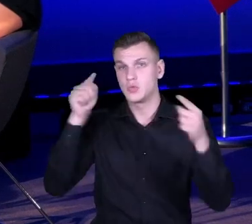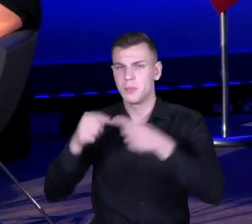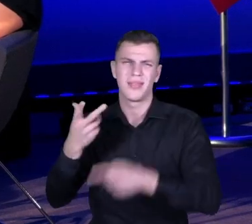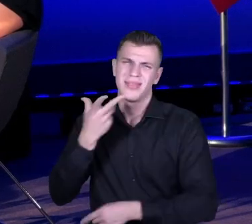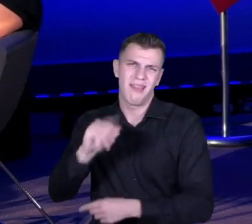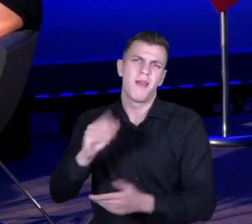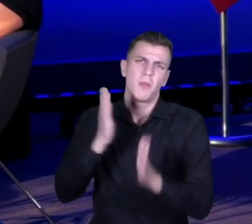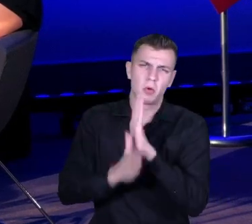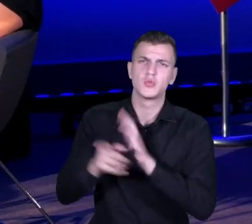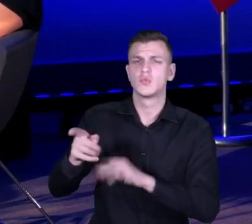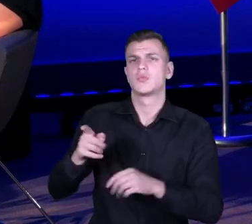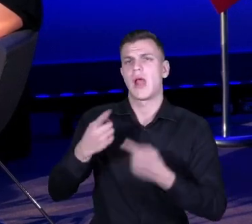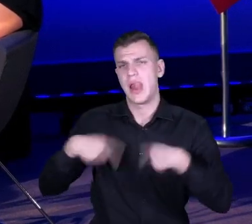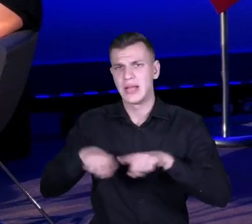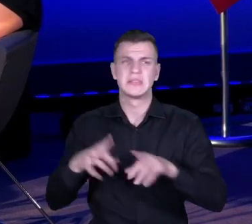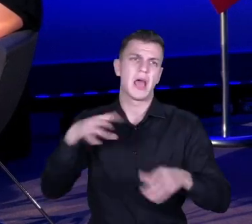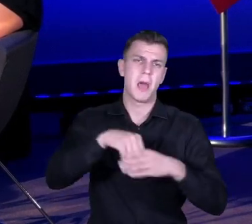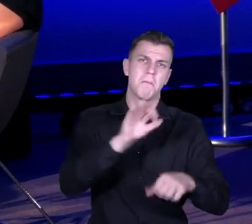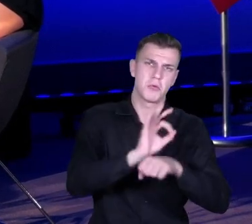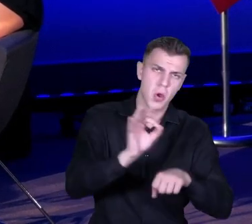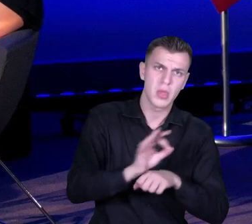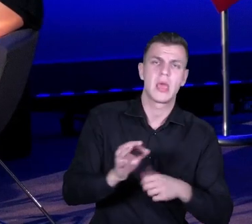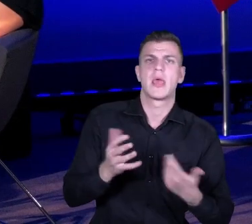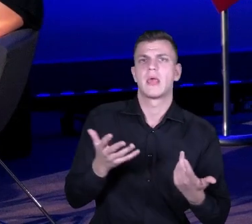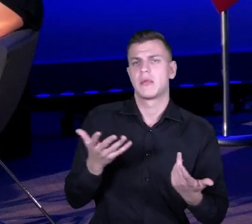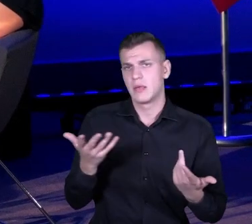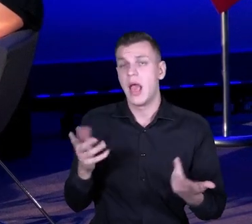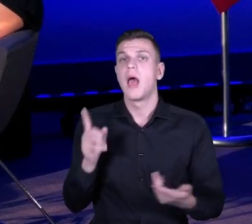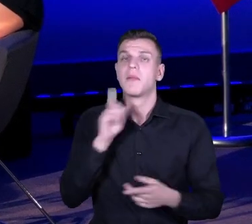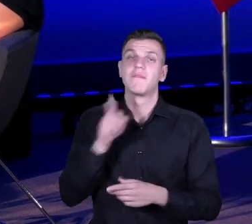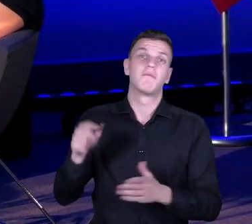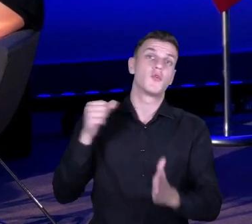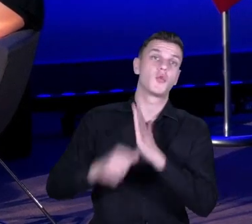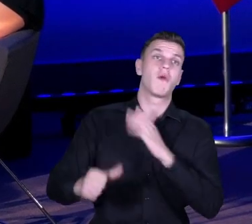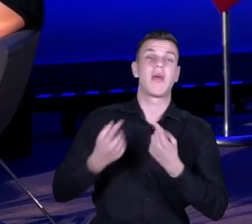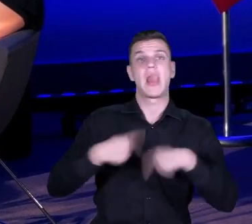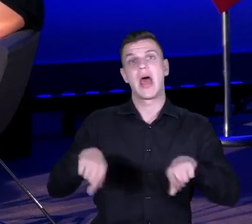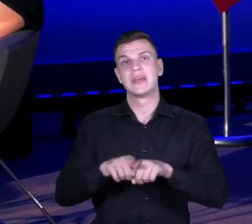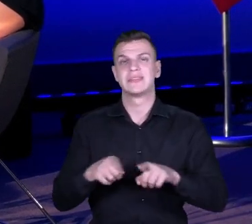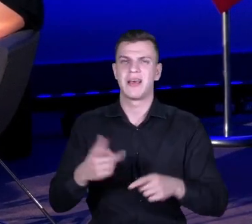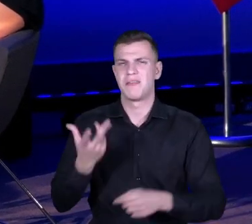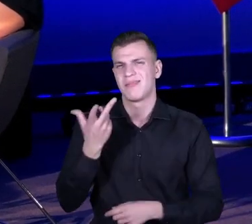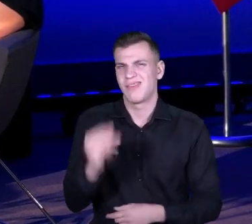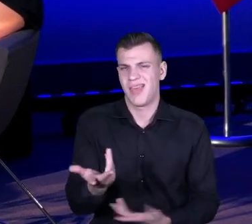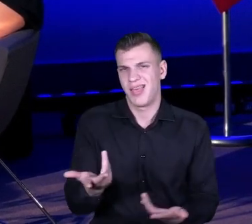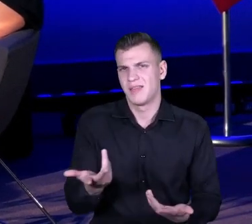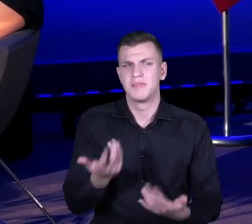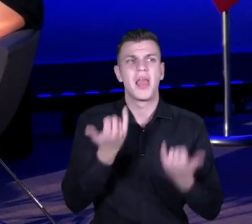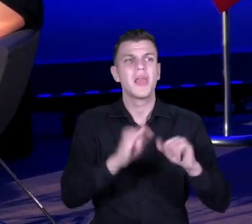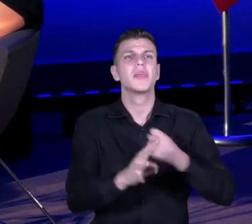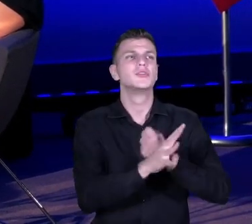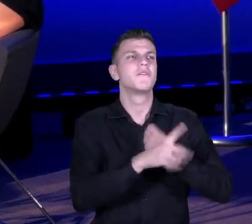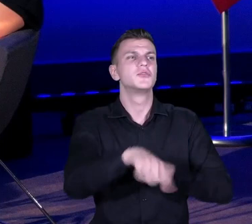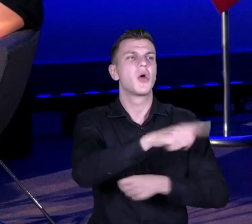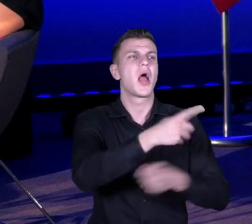to była klasa taka dobra, ale nie na tyle wyróżniająca się spośród dziesięciu pozostałych, więc to był dla nas